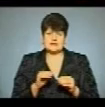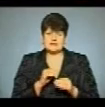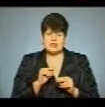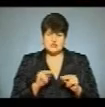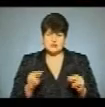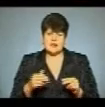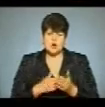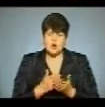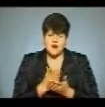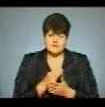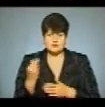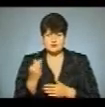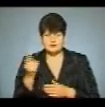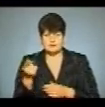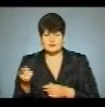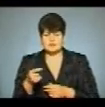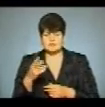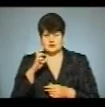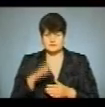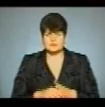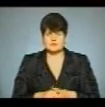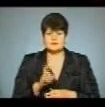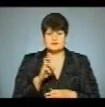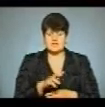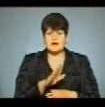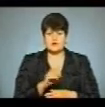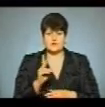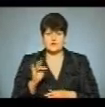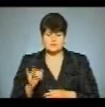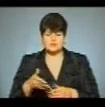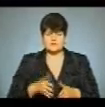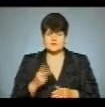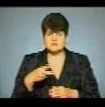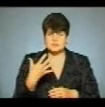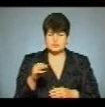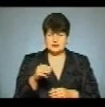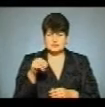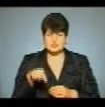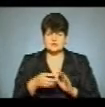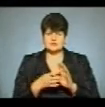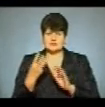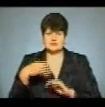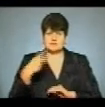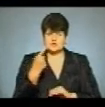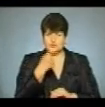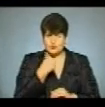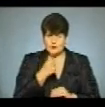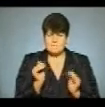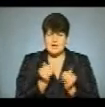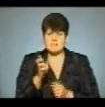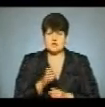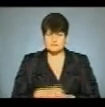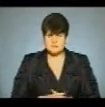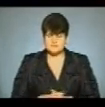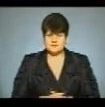в першій Тернопільській державній гімназії. Мячеслав Кромц. Він народився 25 травня 1921 року в Малій Березовиці.